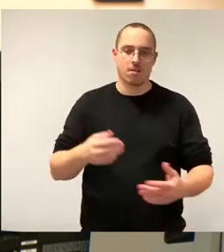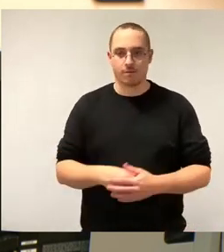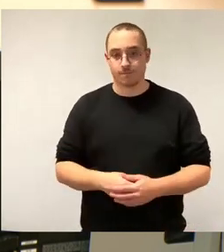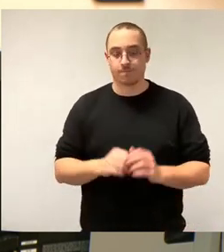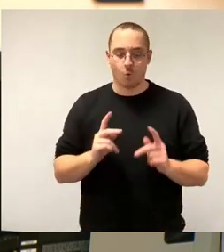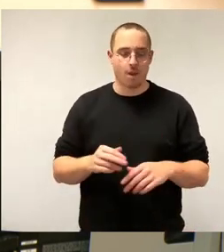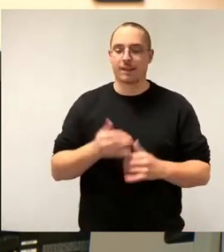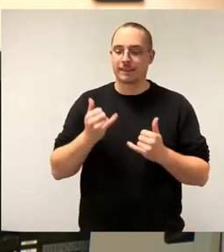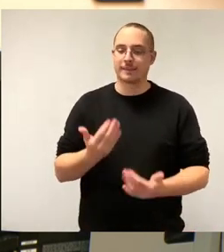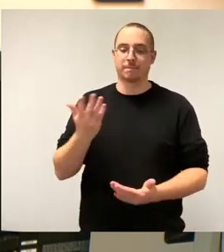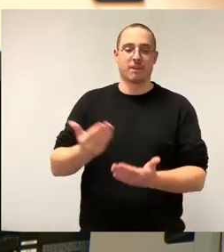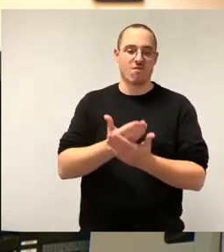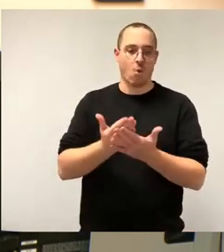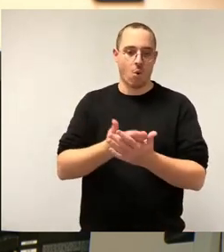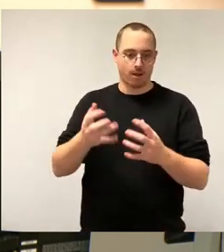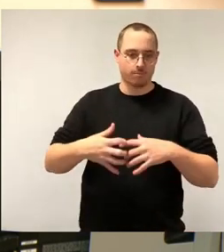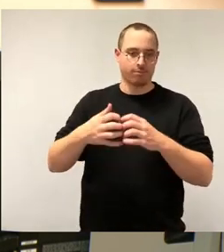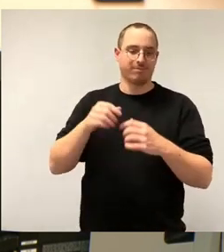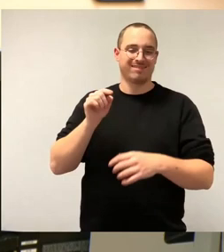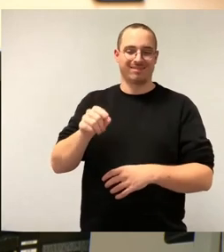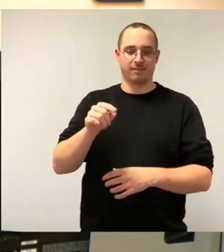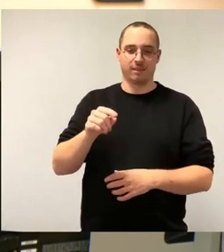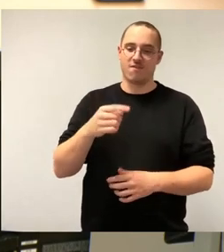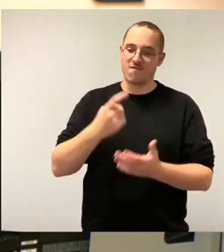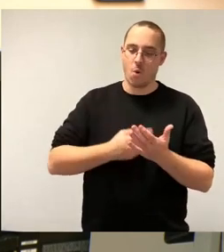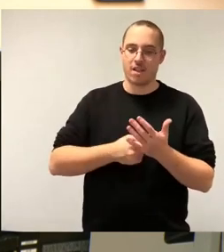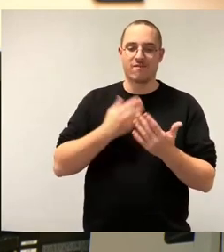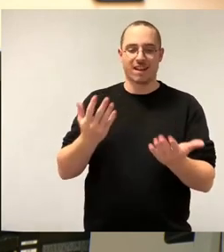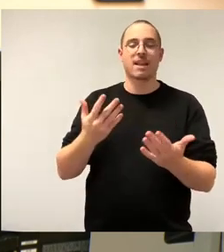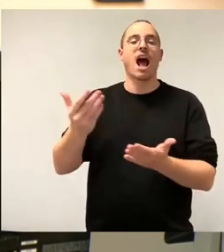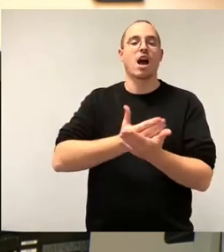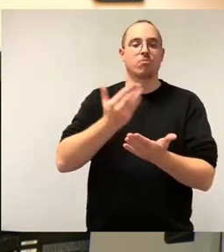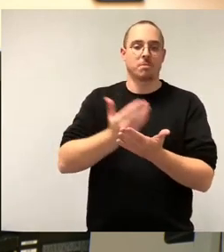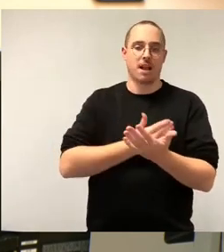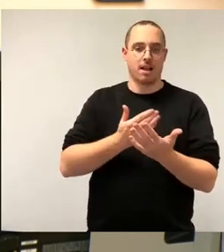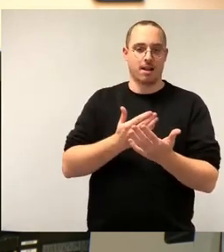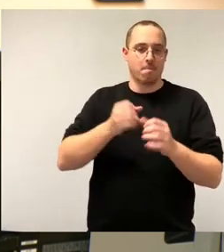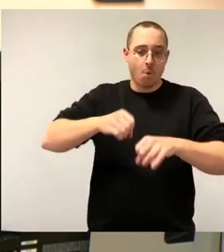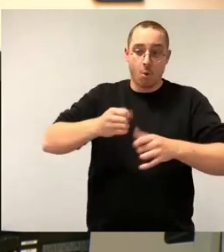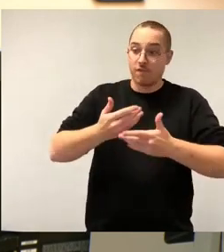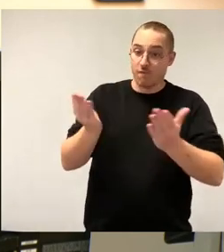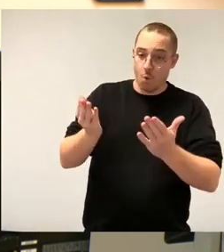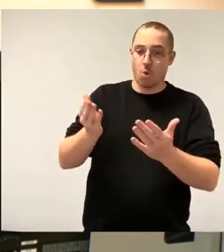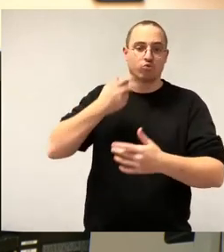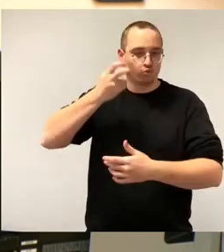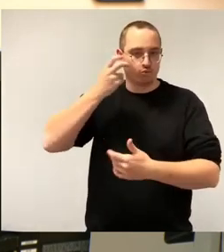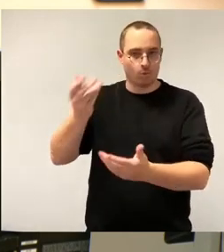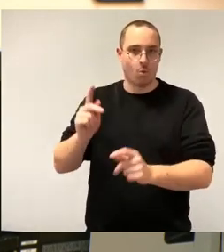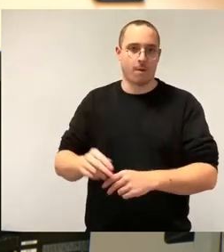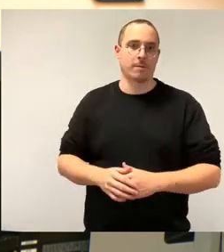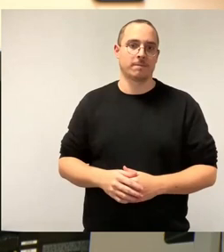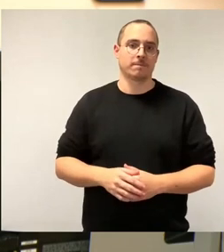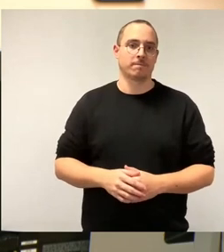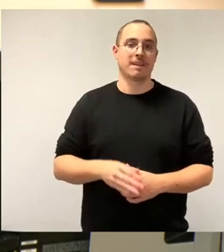Entsprechend fordern wir als FDP zunächst, dort weitere Einsparpotenziale zu suchen. Da erwarten wir auch seitens der DVB Vorschläge, an welchen Punkten man das ein oder